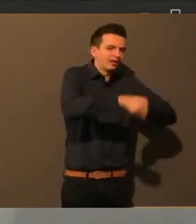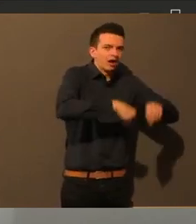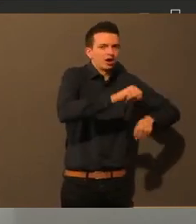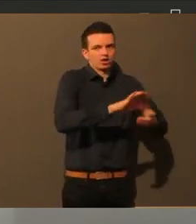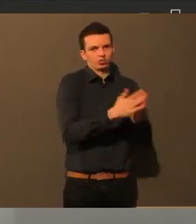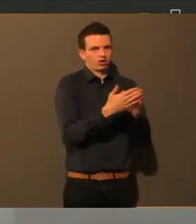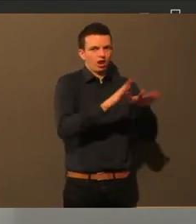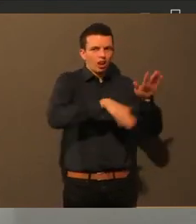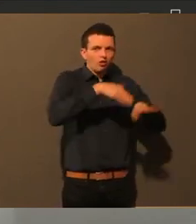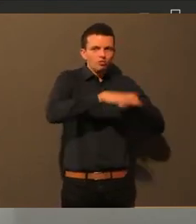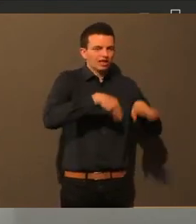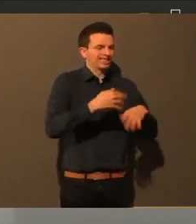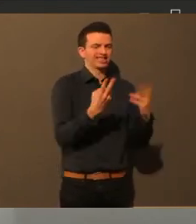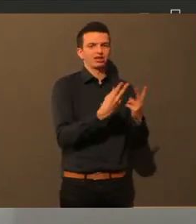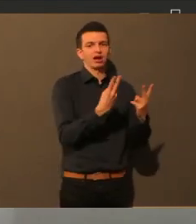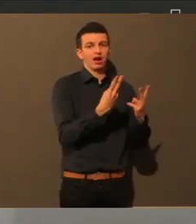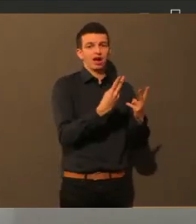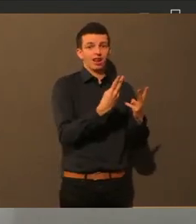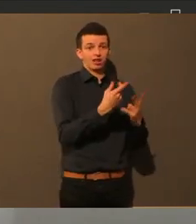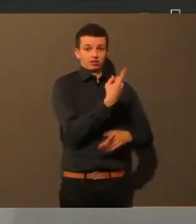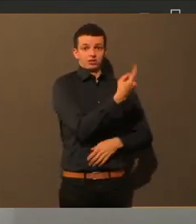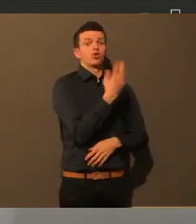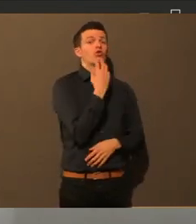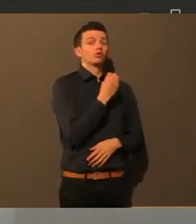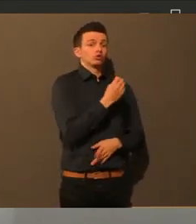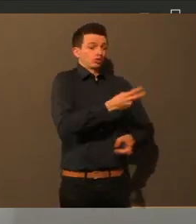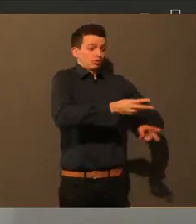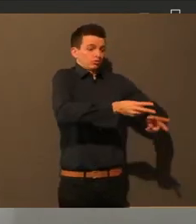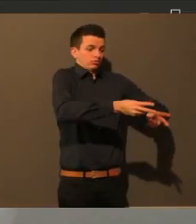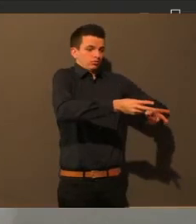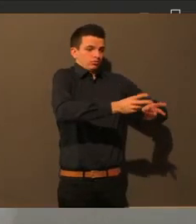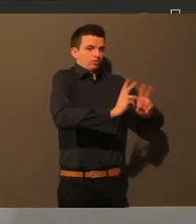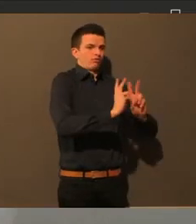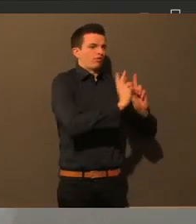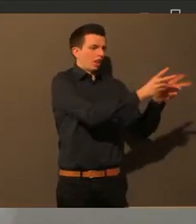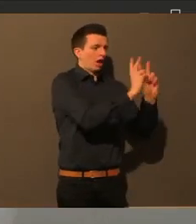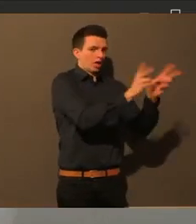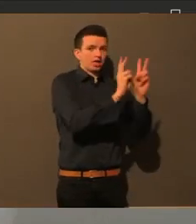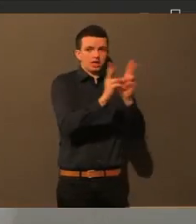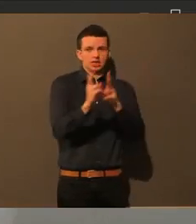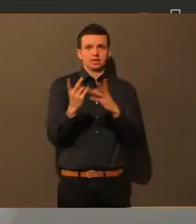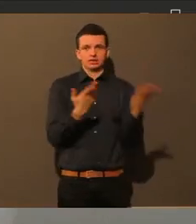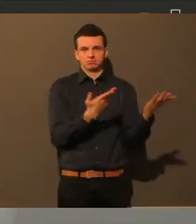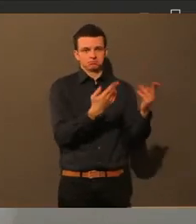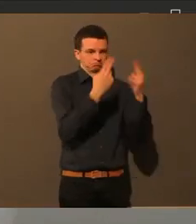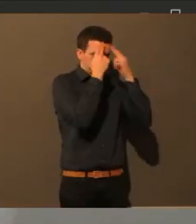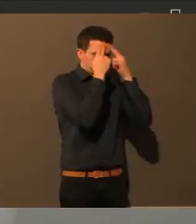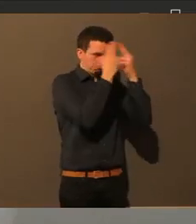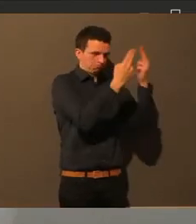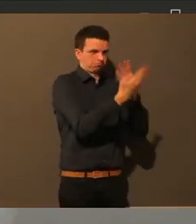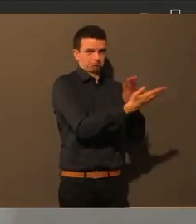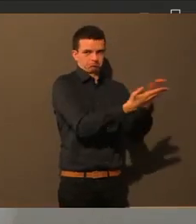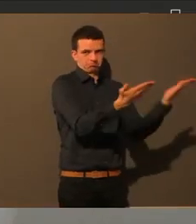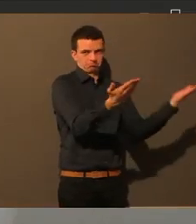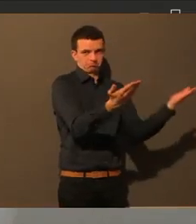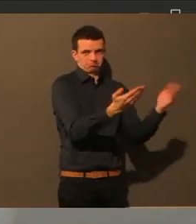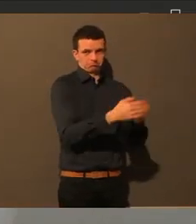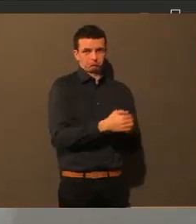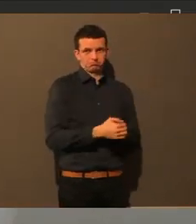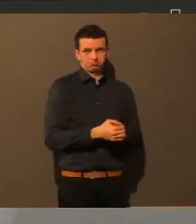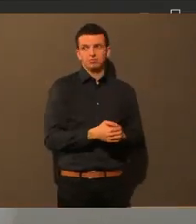auch das ist natürlich eine Entscheidung des jeweiligen Studiobetreibers. Aber es wäre Corona-konform sozusagen?